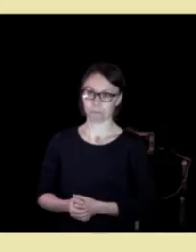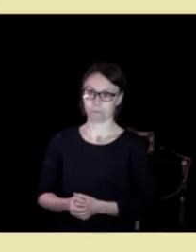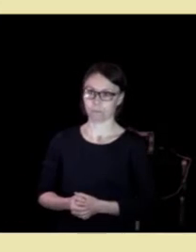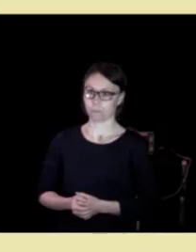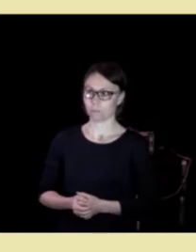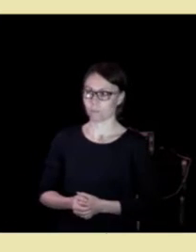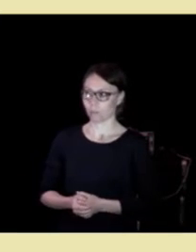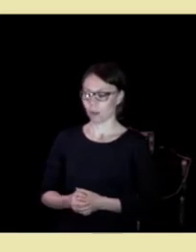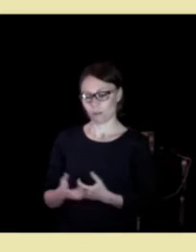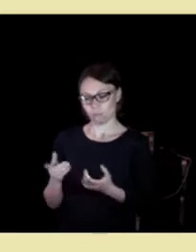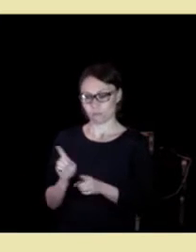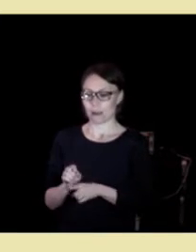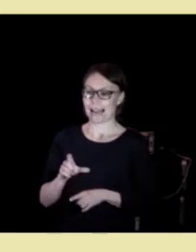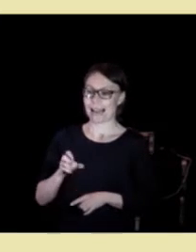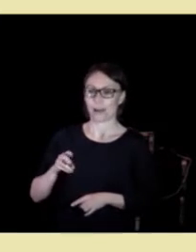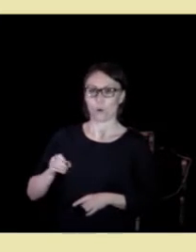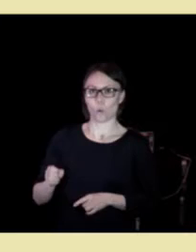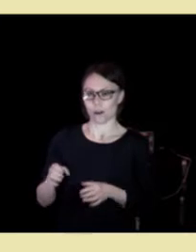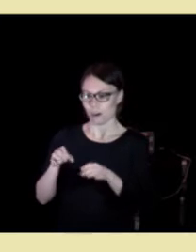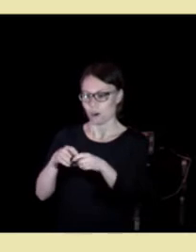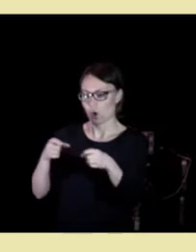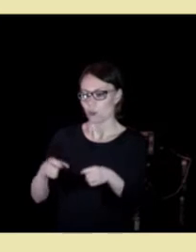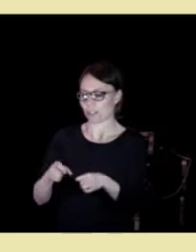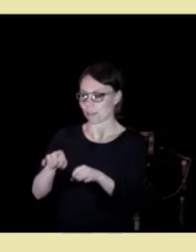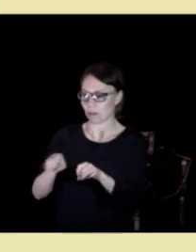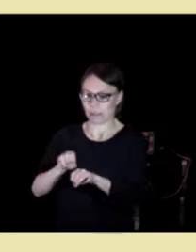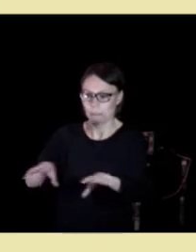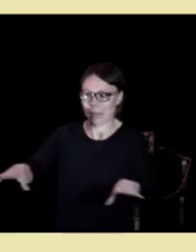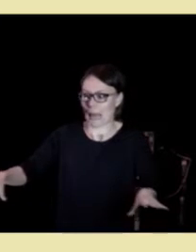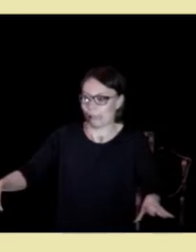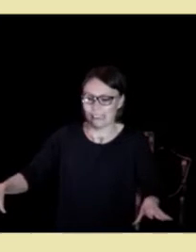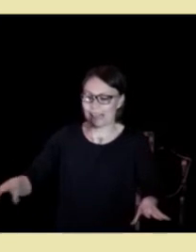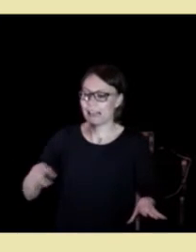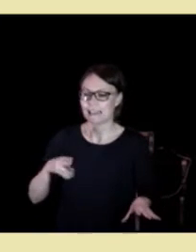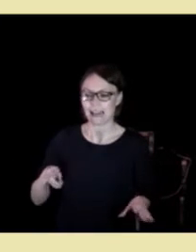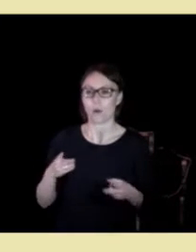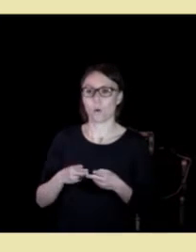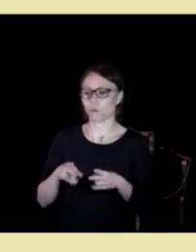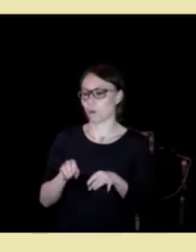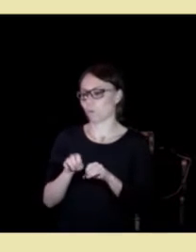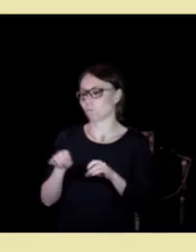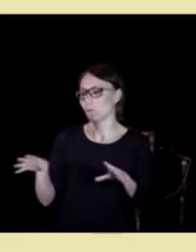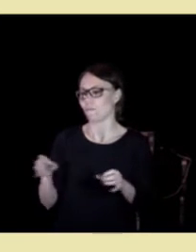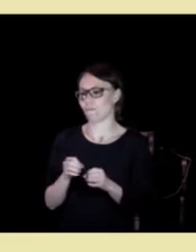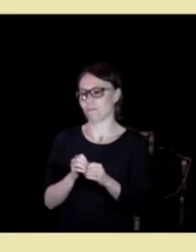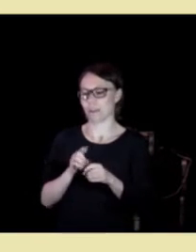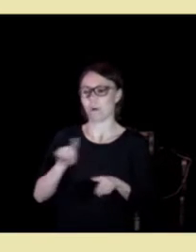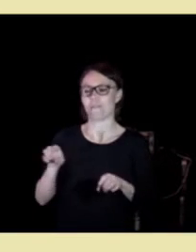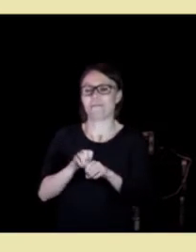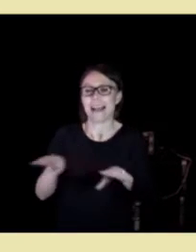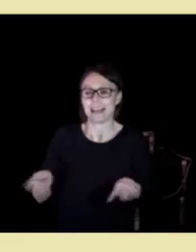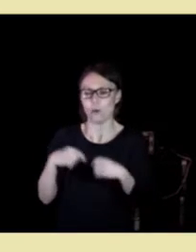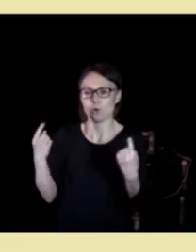sånt, legoklasserne er ikke bare spredd utover flerende rom, de er også spredd utover flerende etasjer.